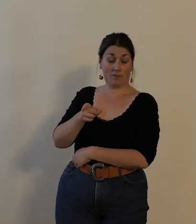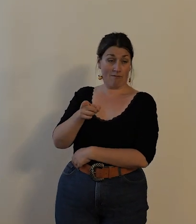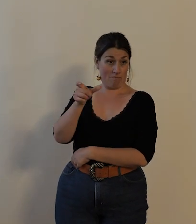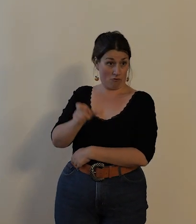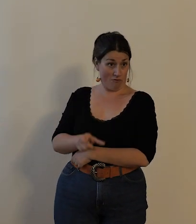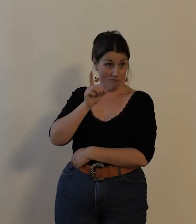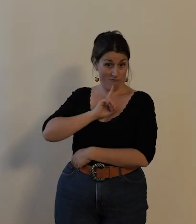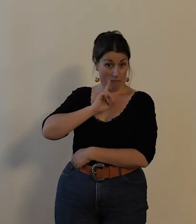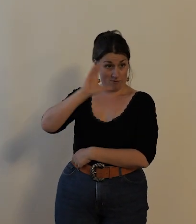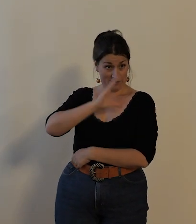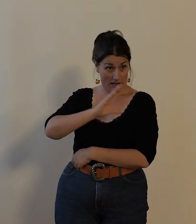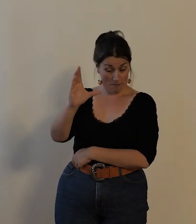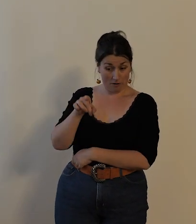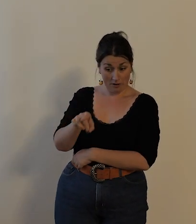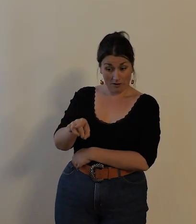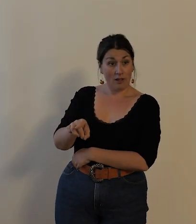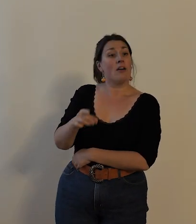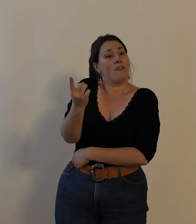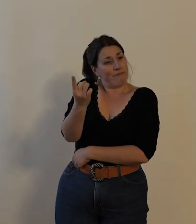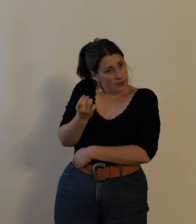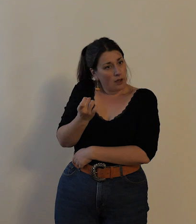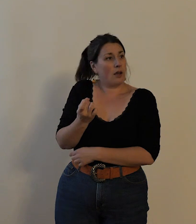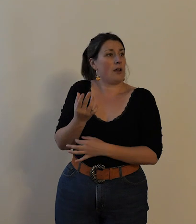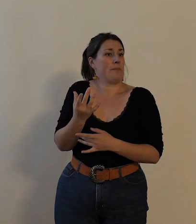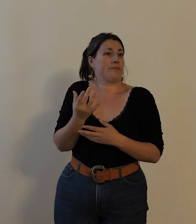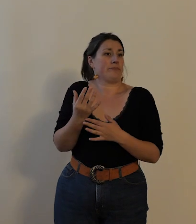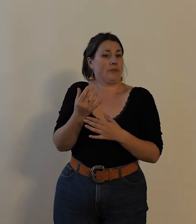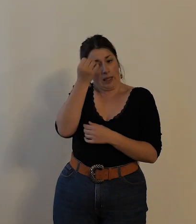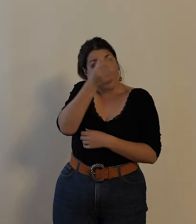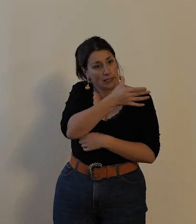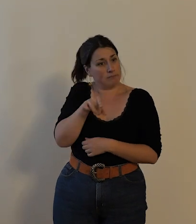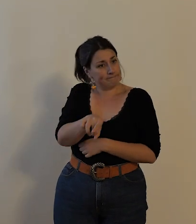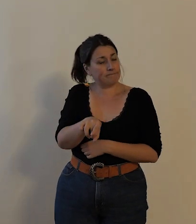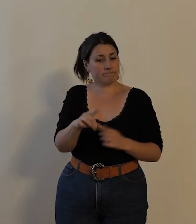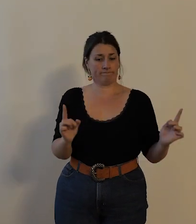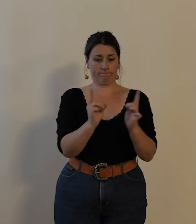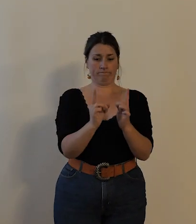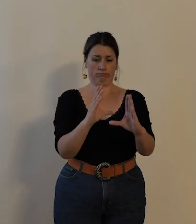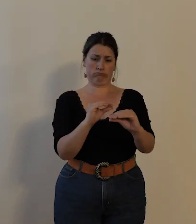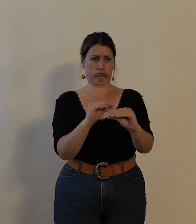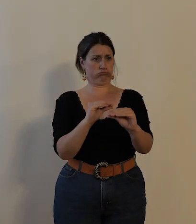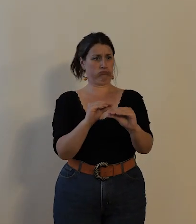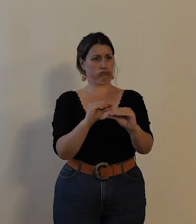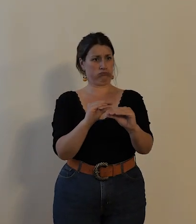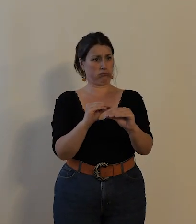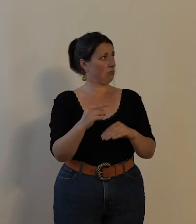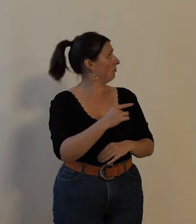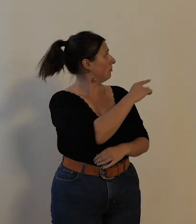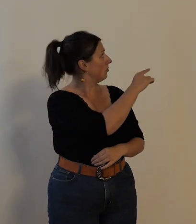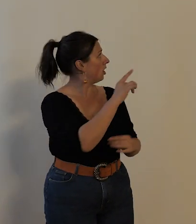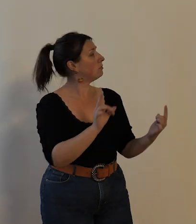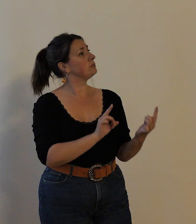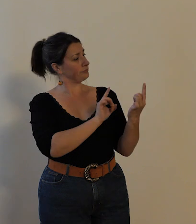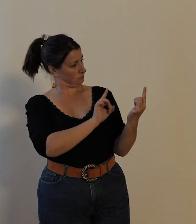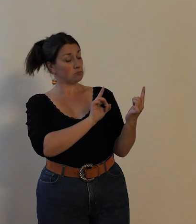féminins civils du corps expéditionnaire américain et vous voyez qu'il y vraiment une notion de déférence